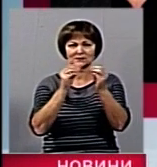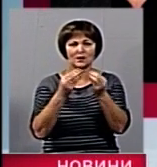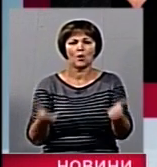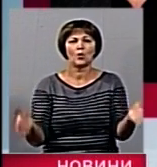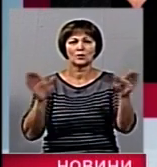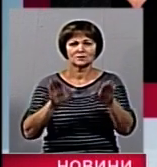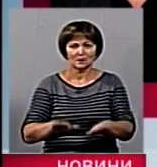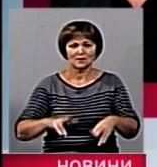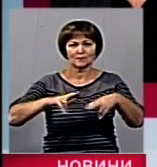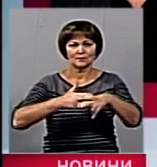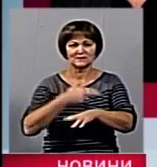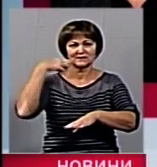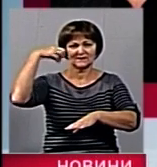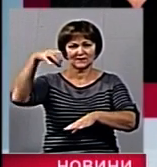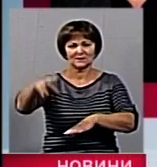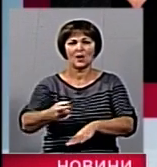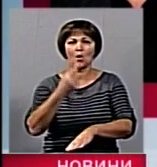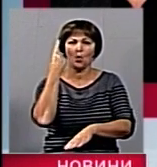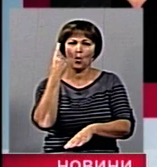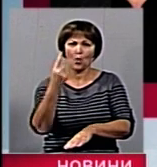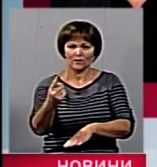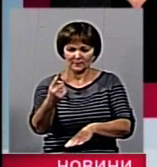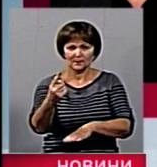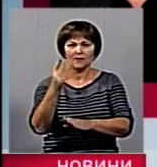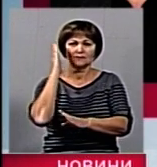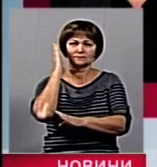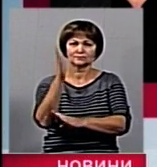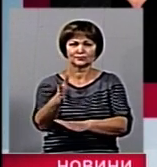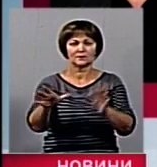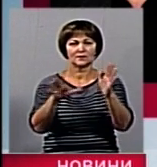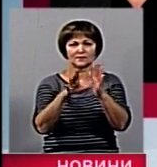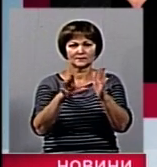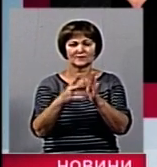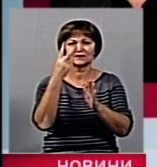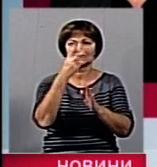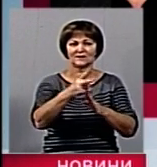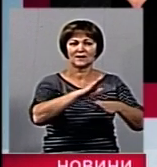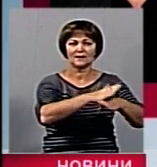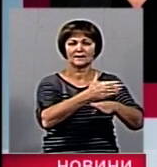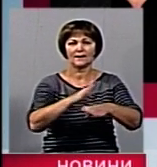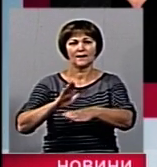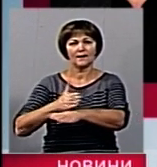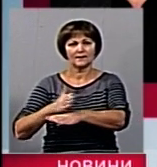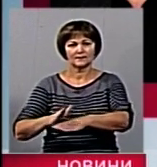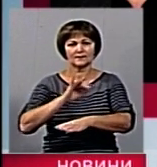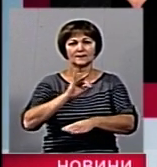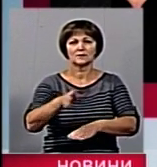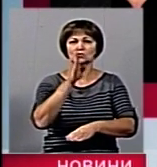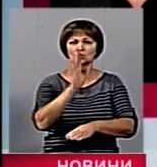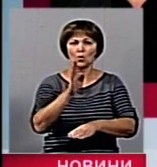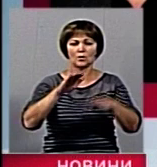залишалося знеструмленнями одна лінія 5 кіловольців, 2 ділянки, 40 ТП,